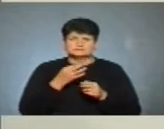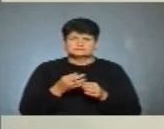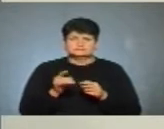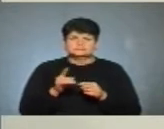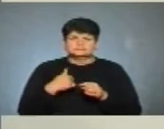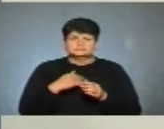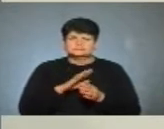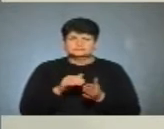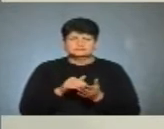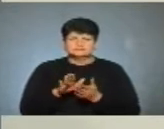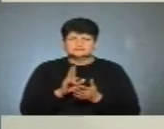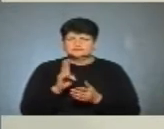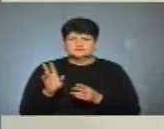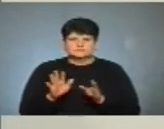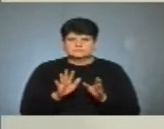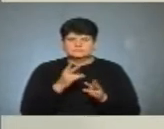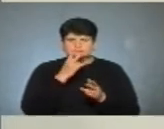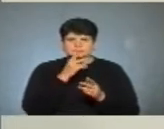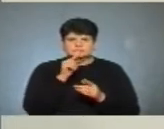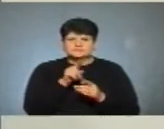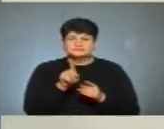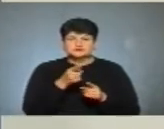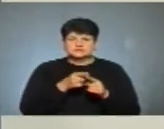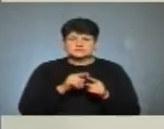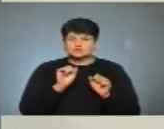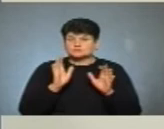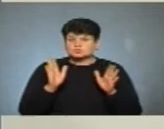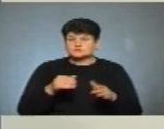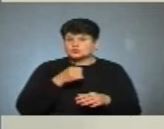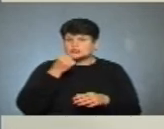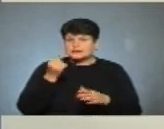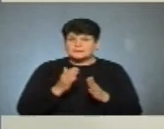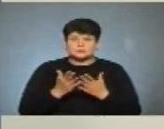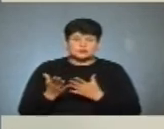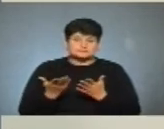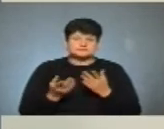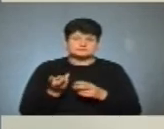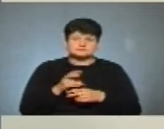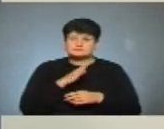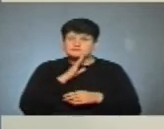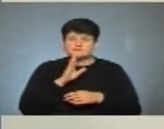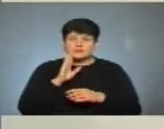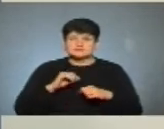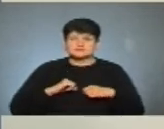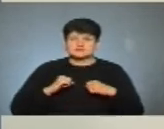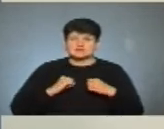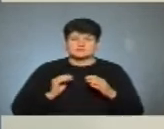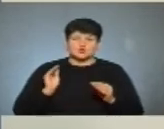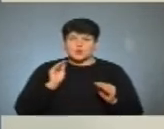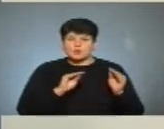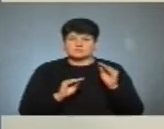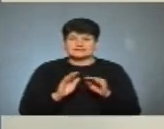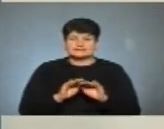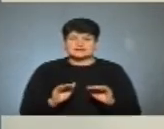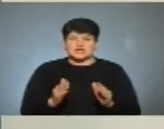ми не відмовляємо жодному читачу. Не дивлячись на це, що це може бути доросла бібліотека, але якщо приходить мама, ми стараємося докомплектовувати це